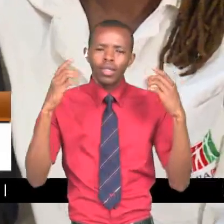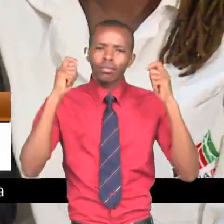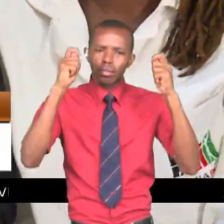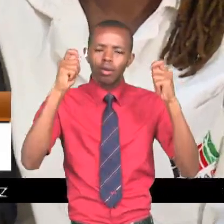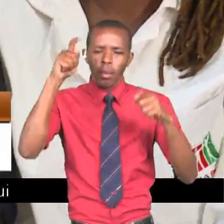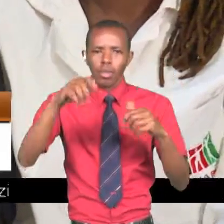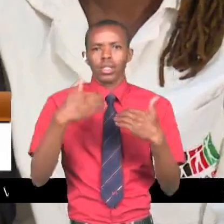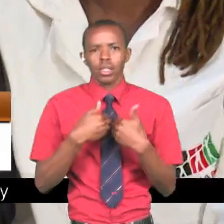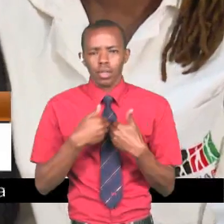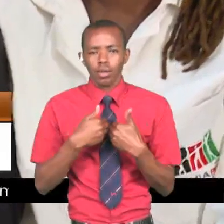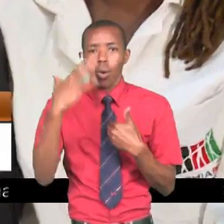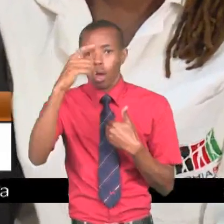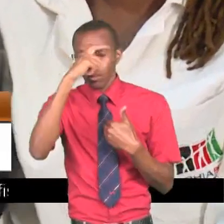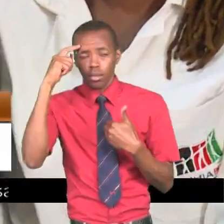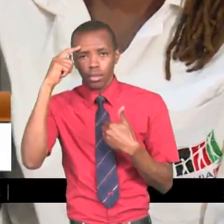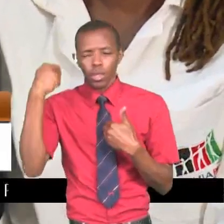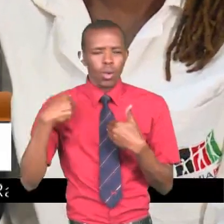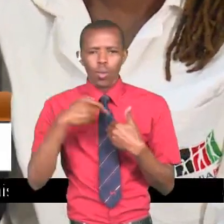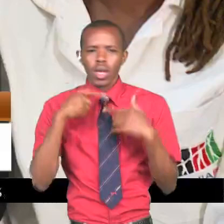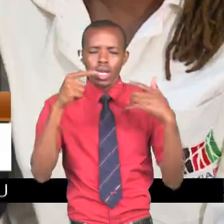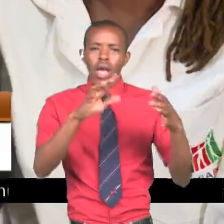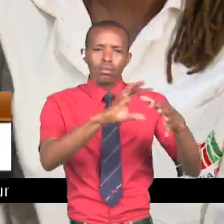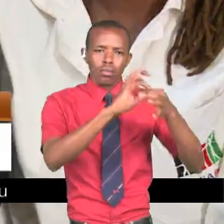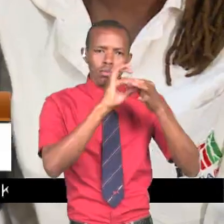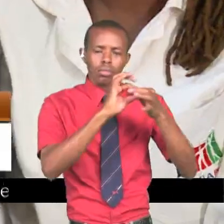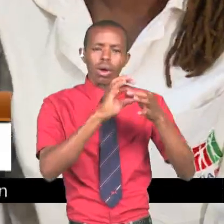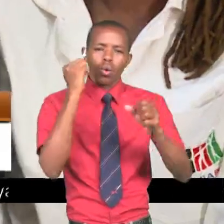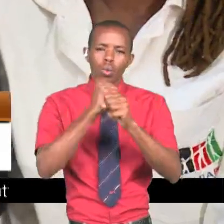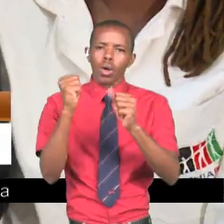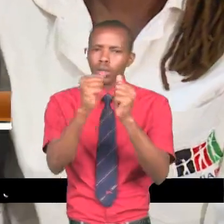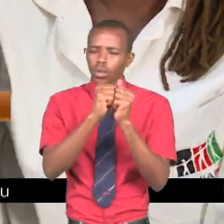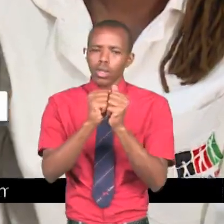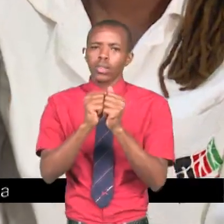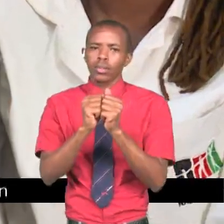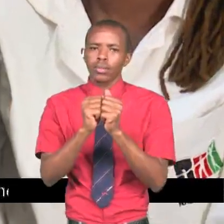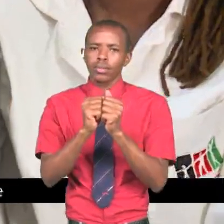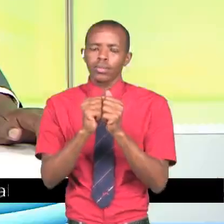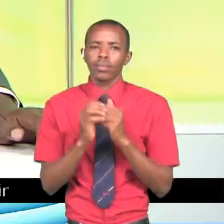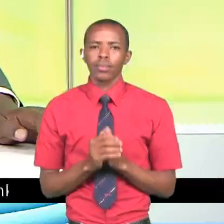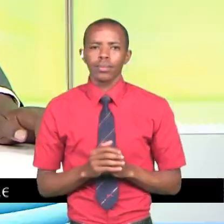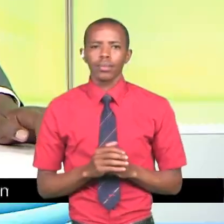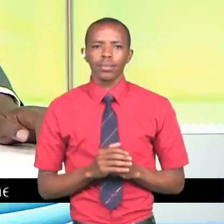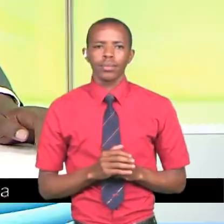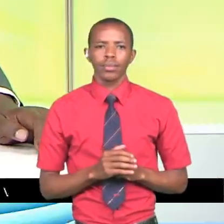maafisa kujutu kama mwaka are here in solidarity and we are here to work together as a team and as health workers.